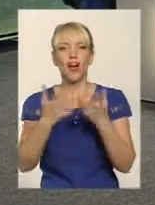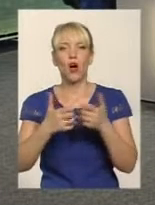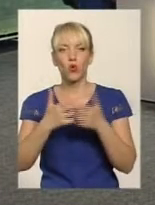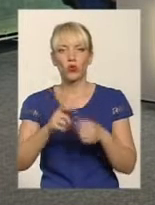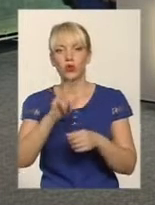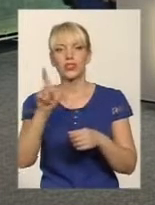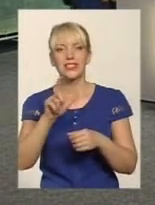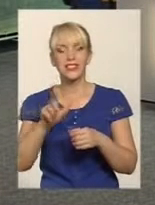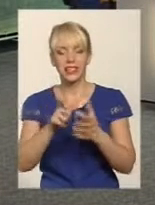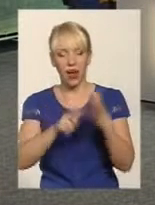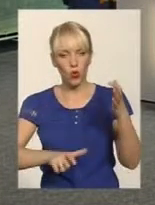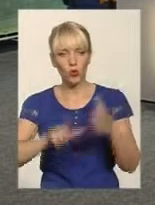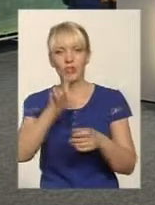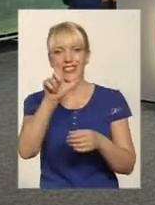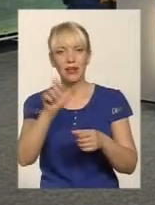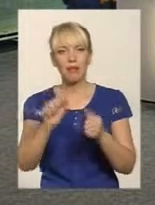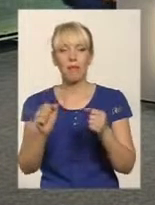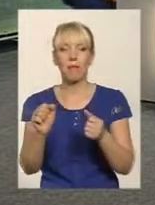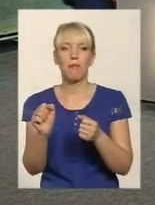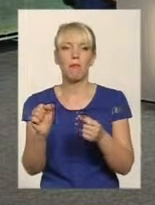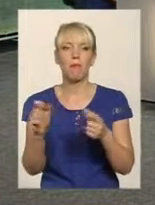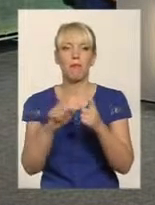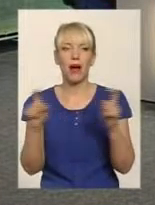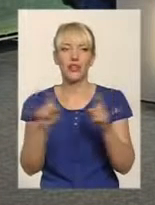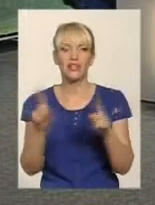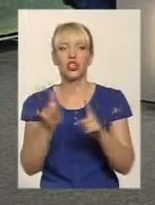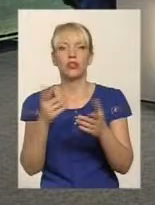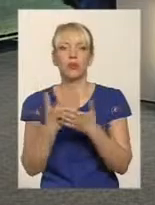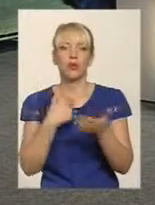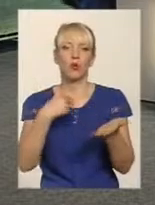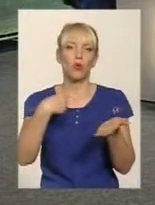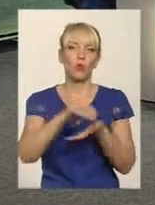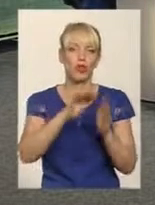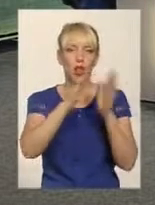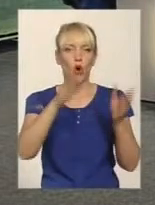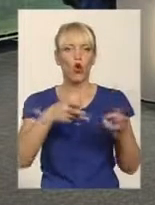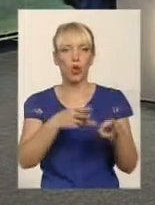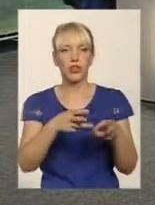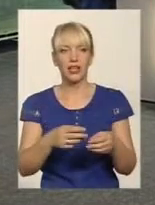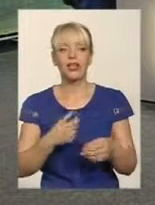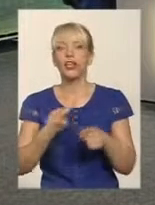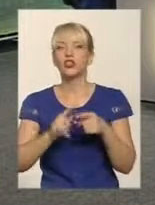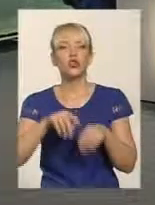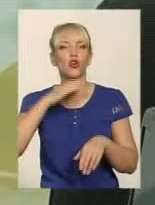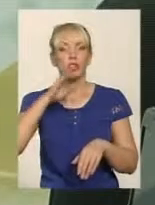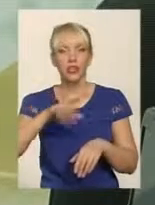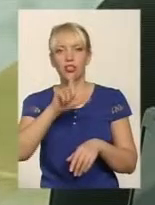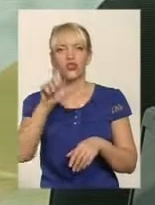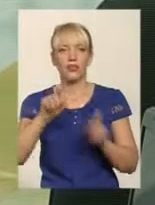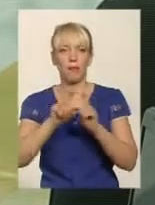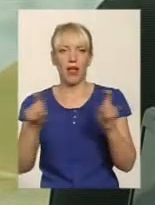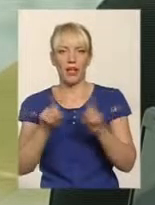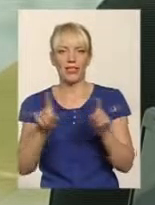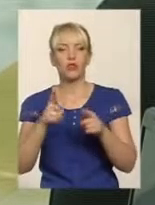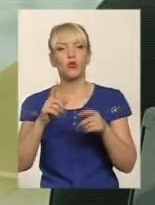купили? Чи то котел, чи ми купили пінопласт для утеплення? Направда, достатньо лише рахунку з магазину, тому що банк надає